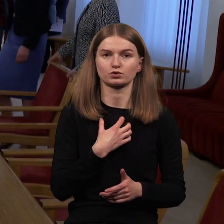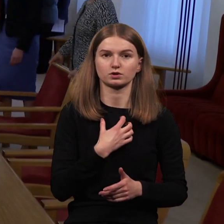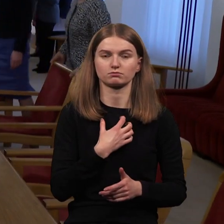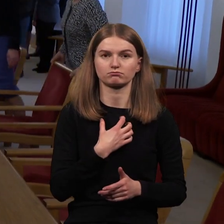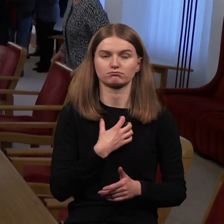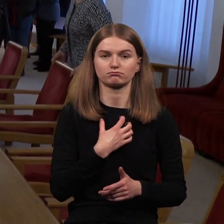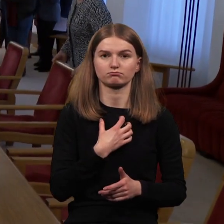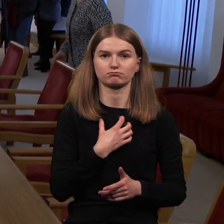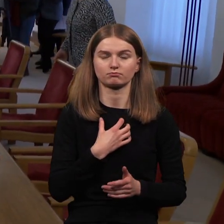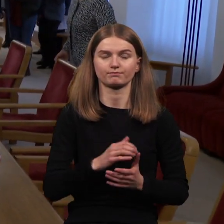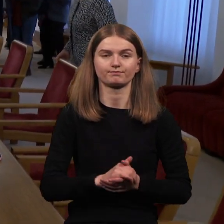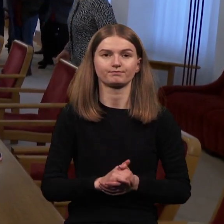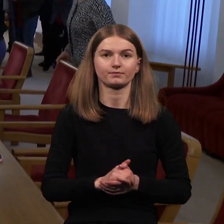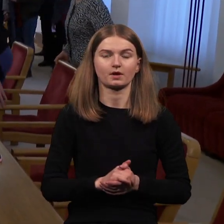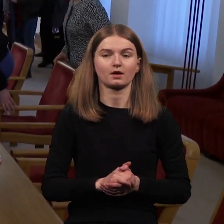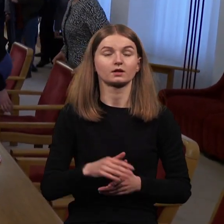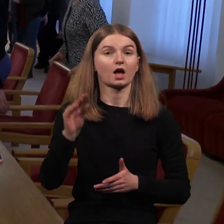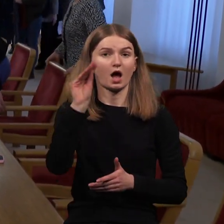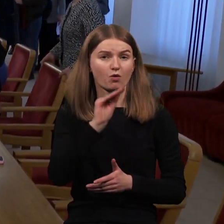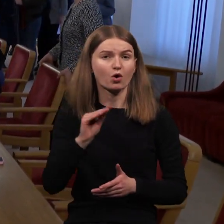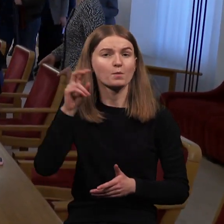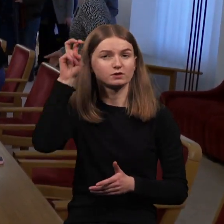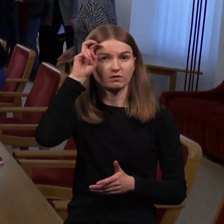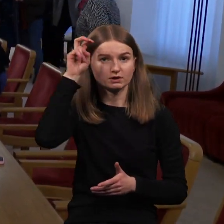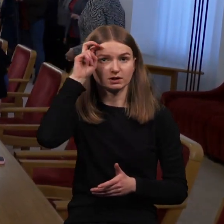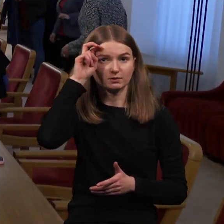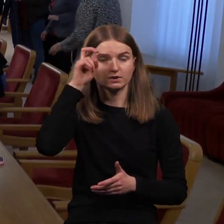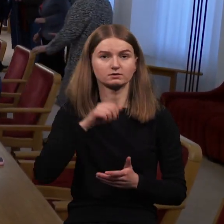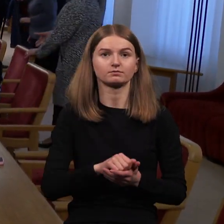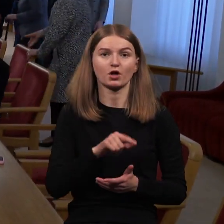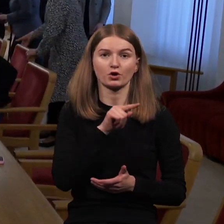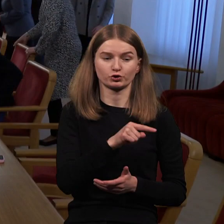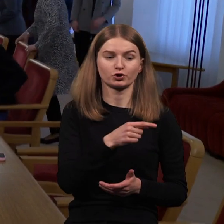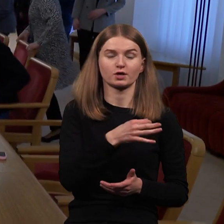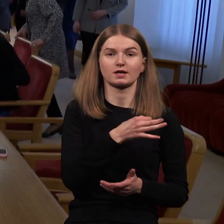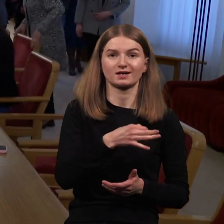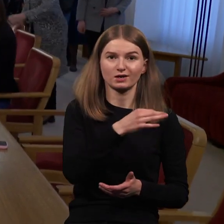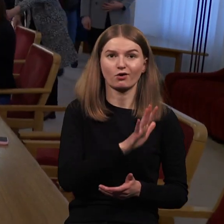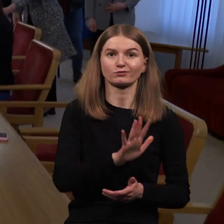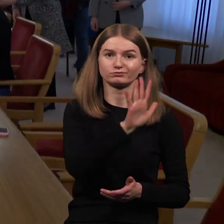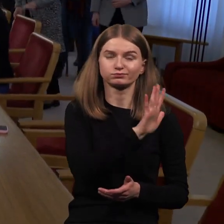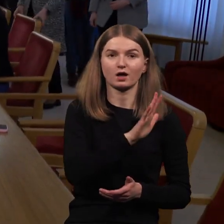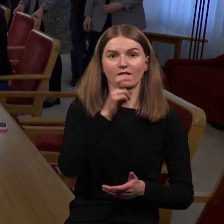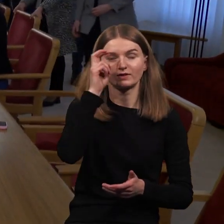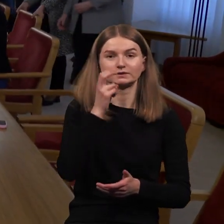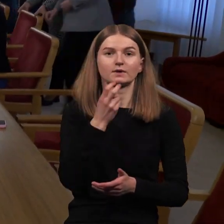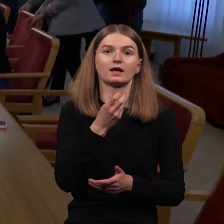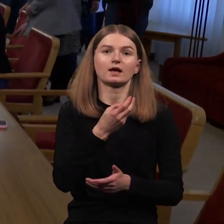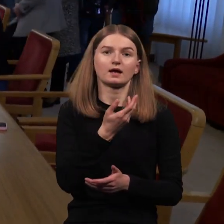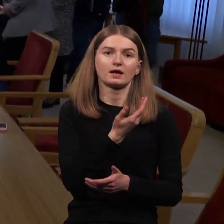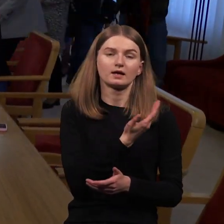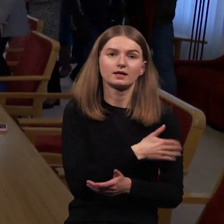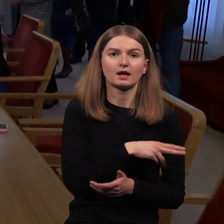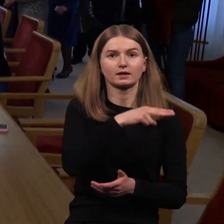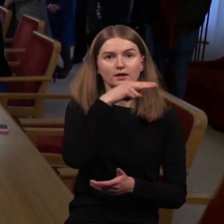sąjungininkams, kad Europos šalis, šio regiono valstybės, tiek Lenkija, tiek Lietuva, tiek Latvija,